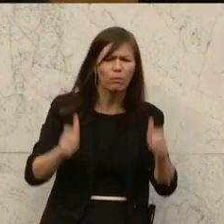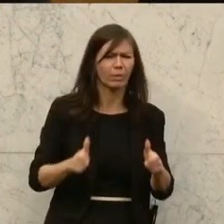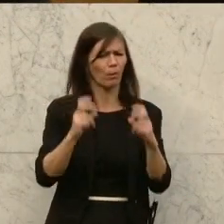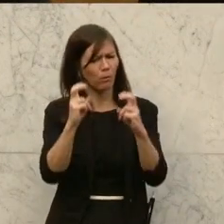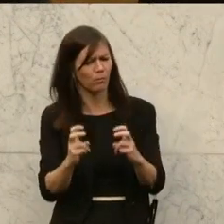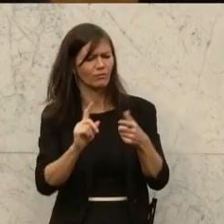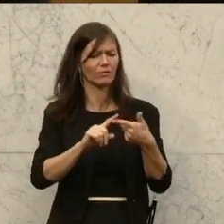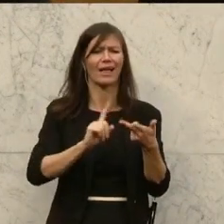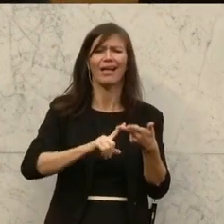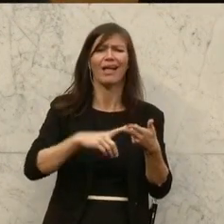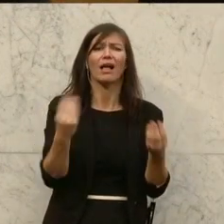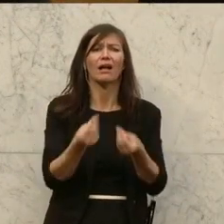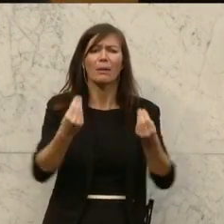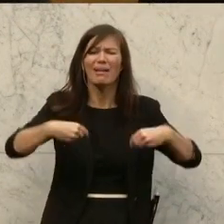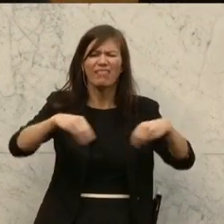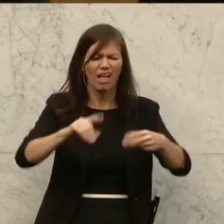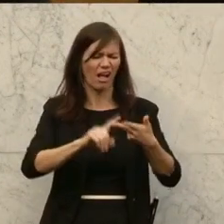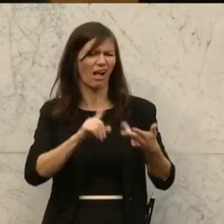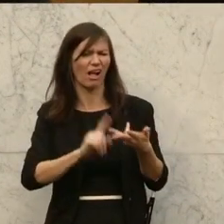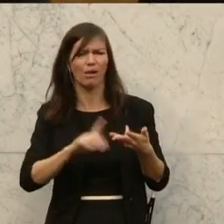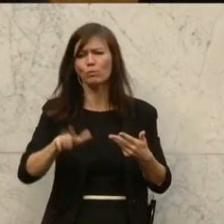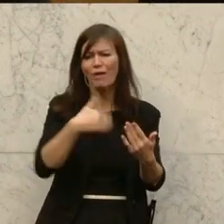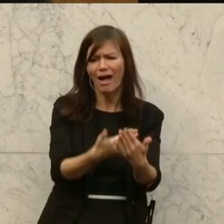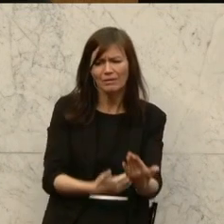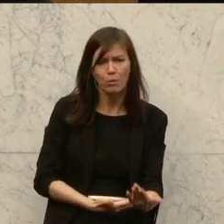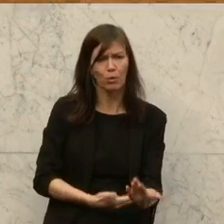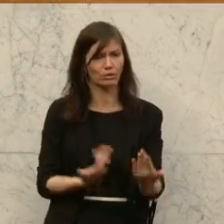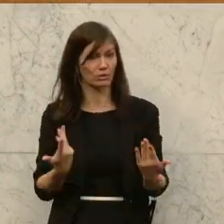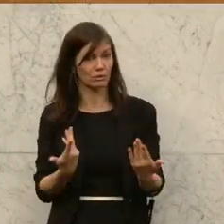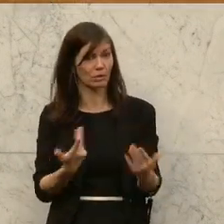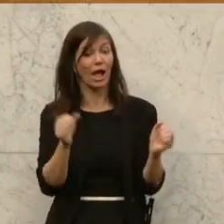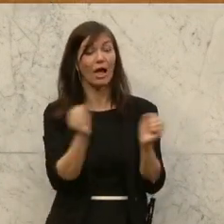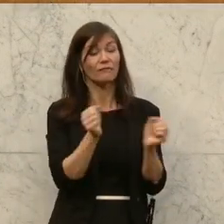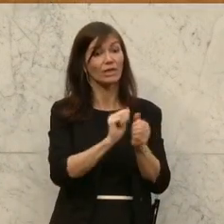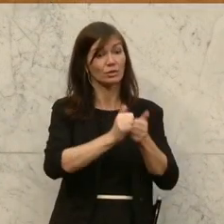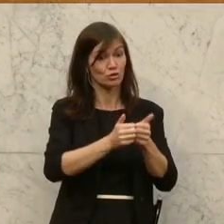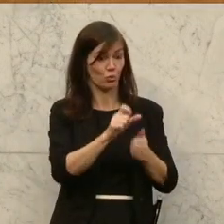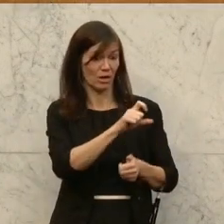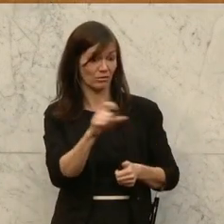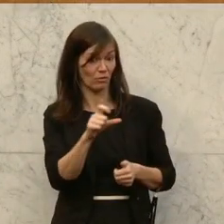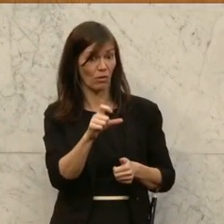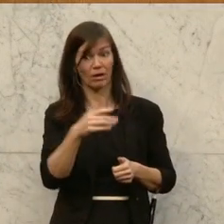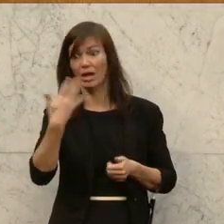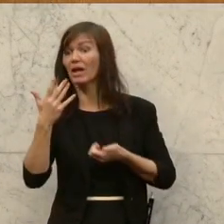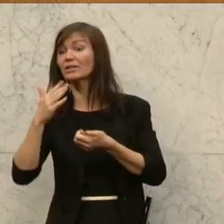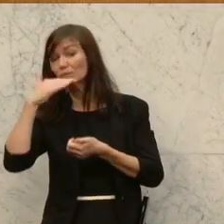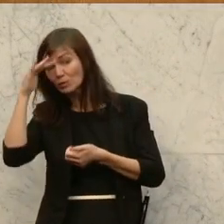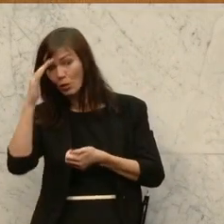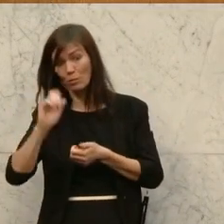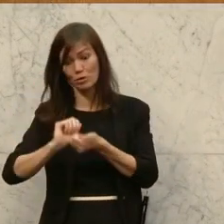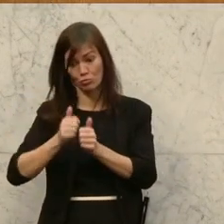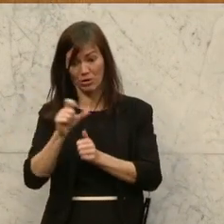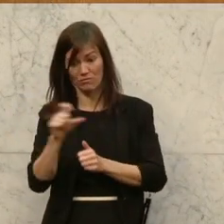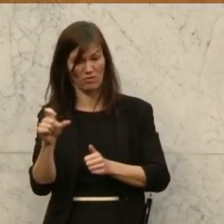Sportangebote, es gibt ja nicht nur das eine, in der Wintersportwoche gibt es mehr, Sommersportwoche ist bekannt, bis hin zu